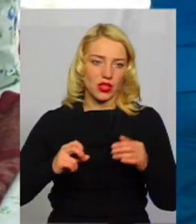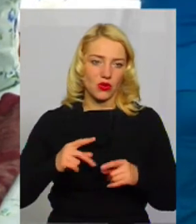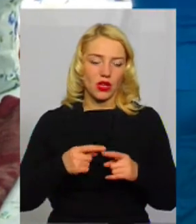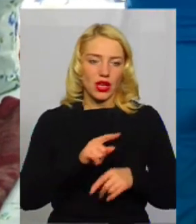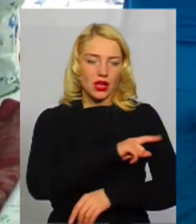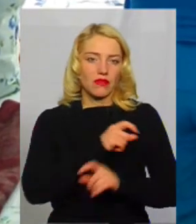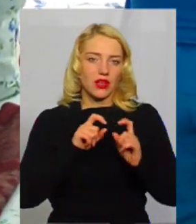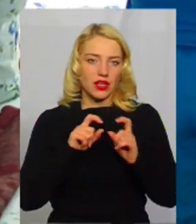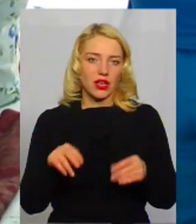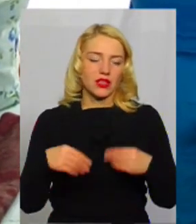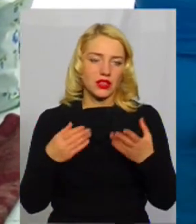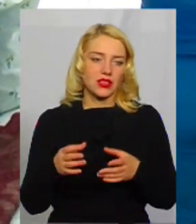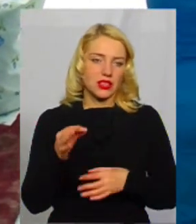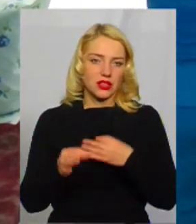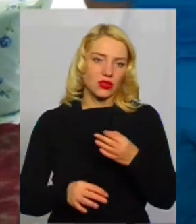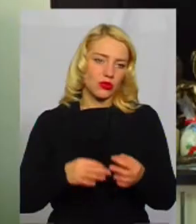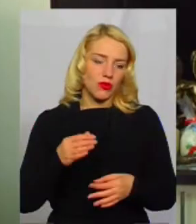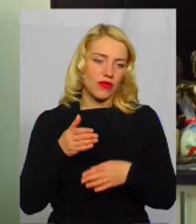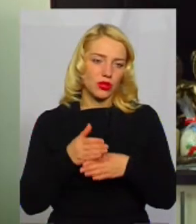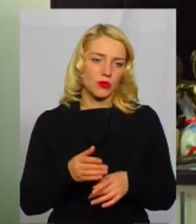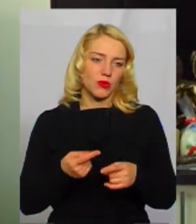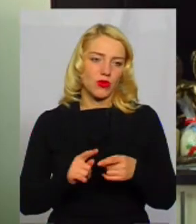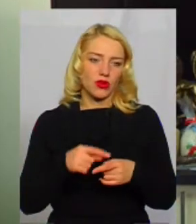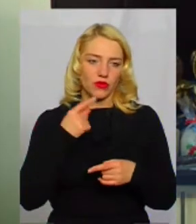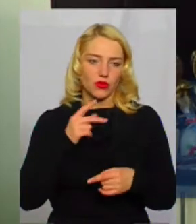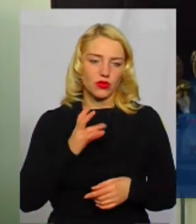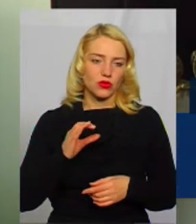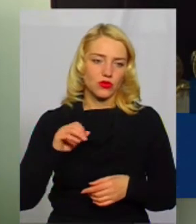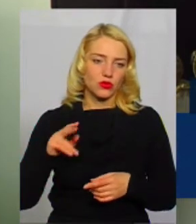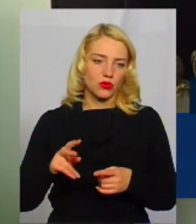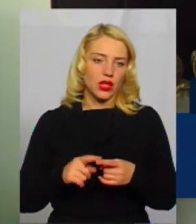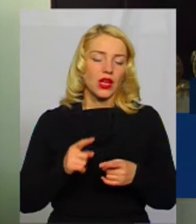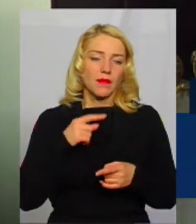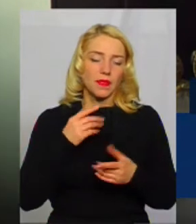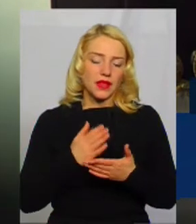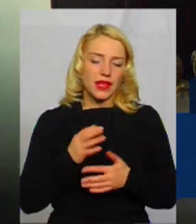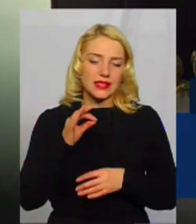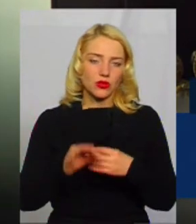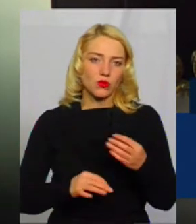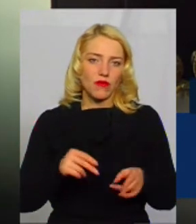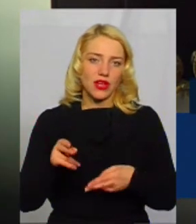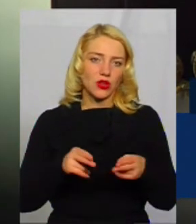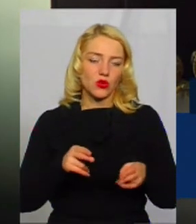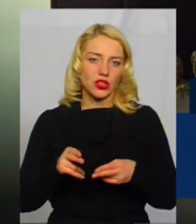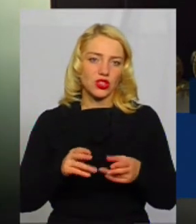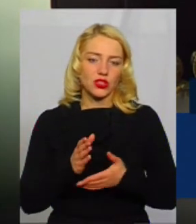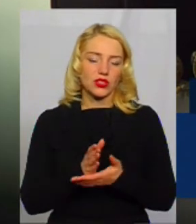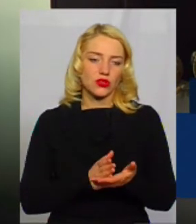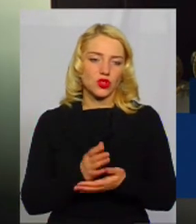надається цілодобова допомога, додає Олександр Костюк. Є цілодобова хірургічна служба, у нас цілодобова